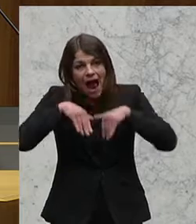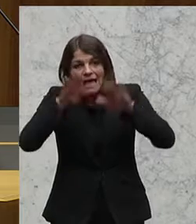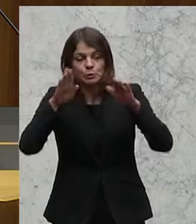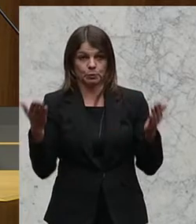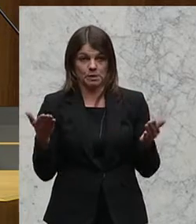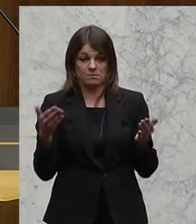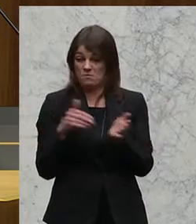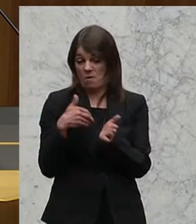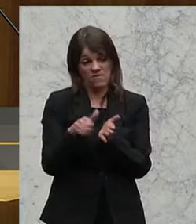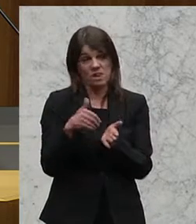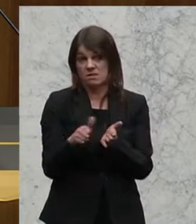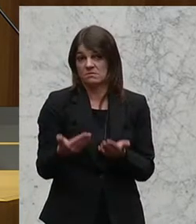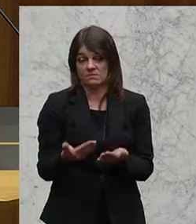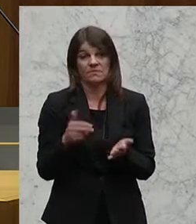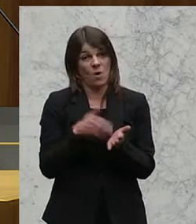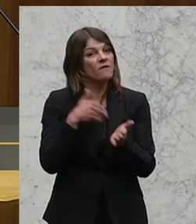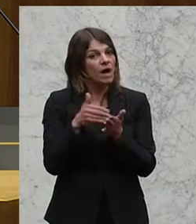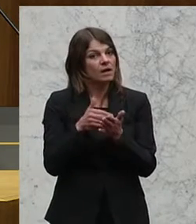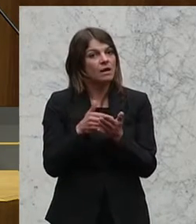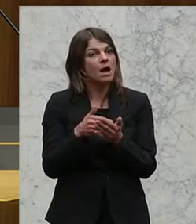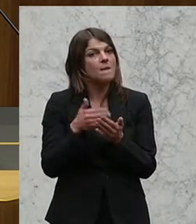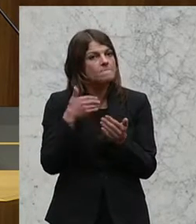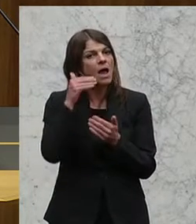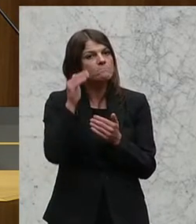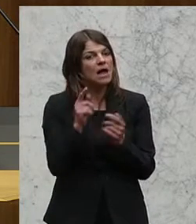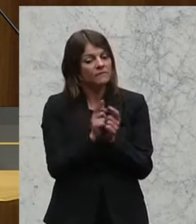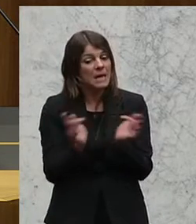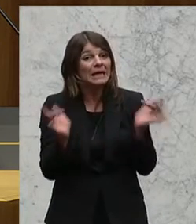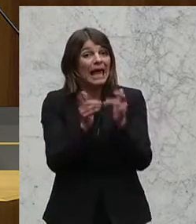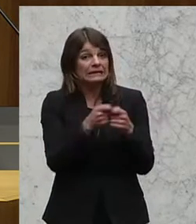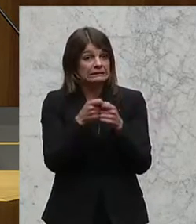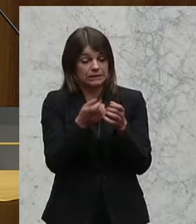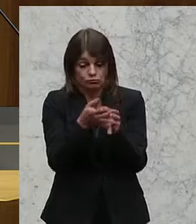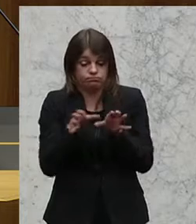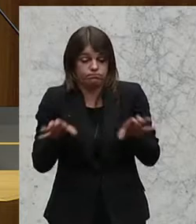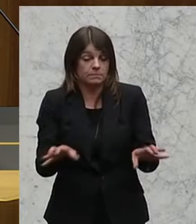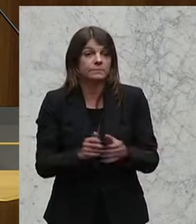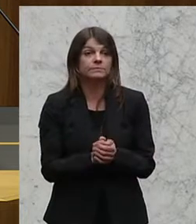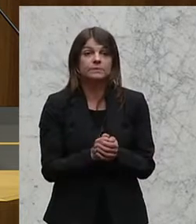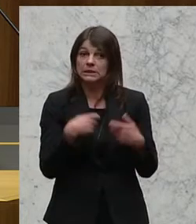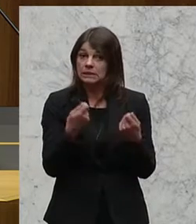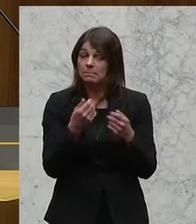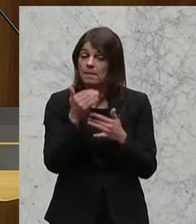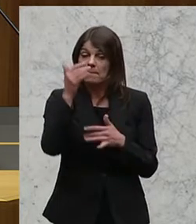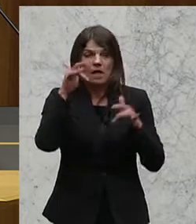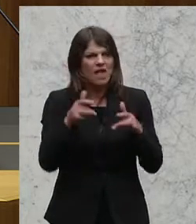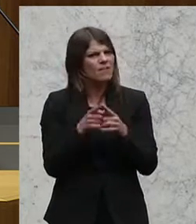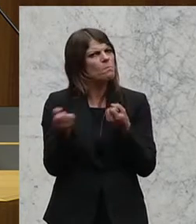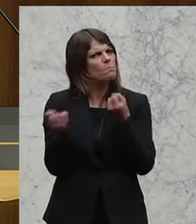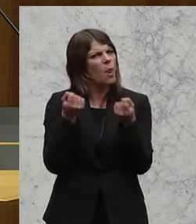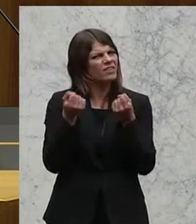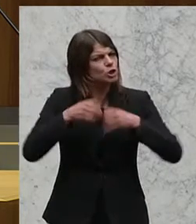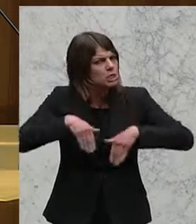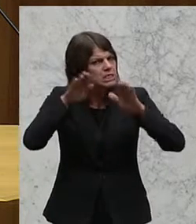Nach wie vor gibt es ein Mehr an Gegengesellschaften, nach wie vor gibt es ein Mehr am politischen